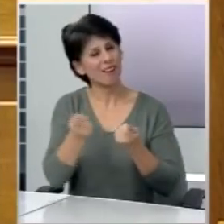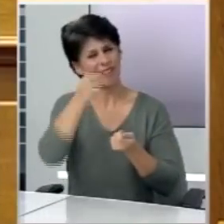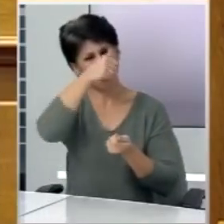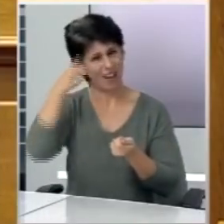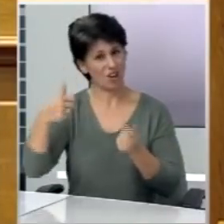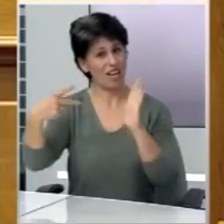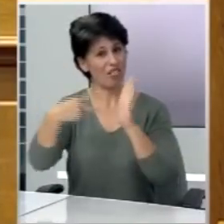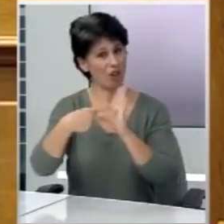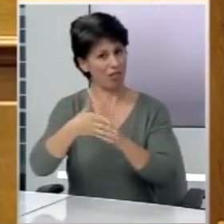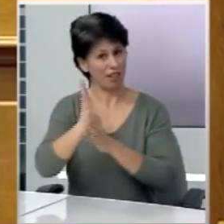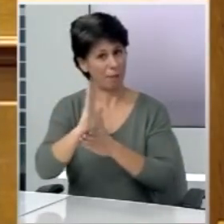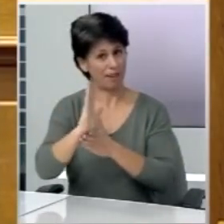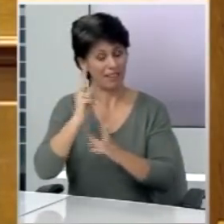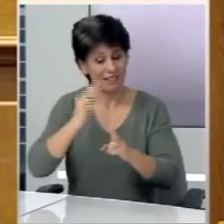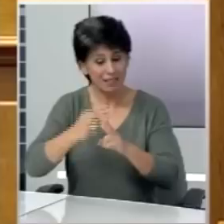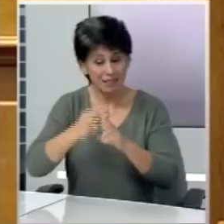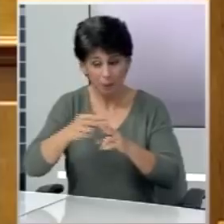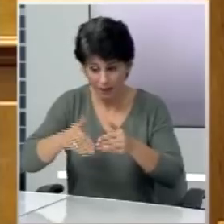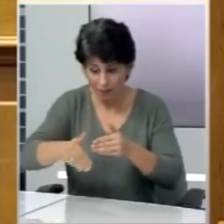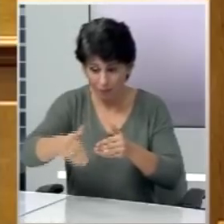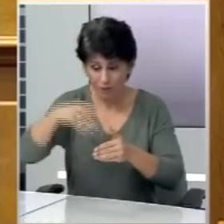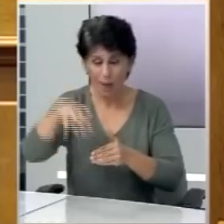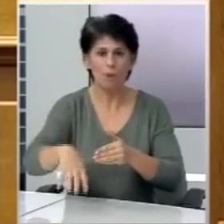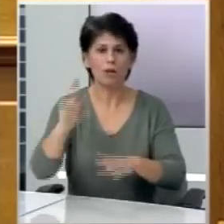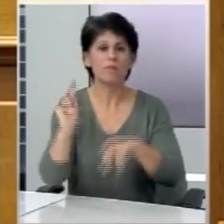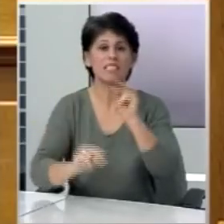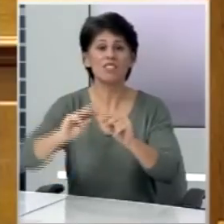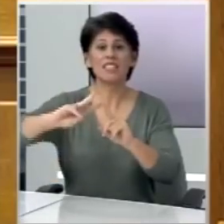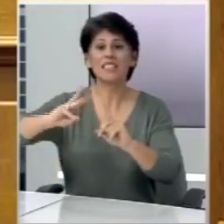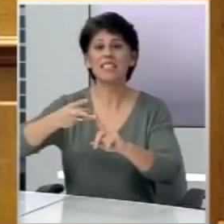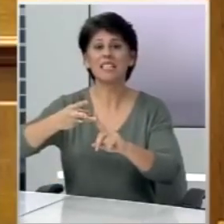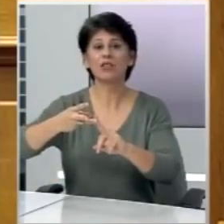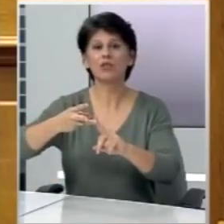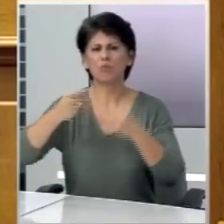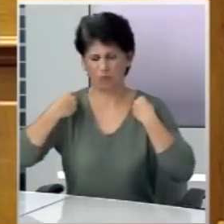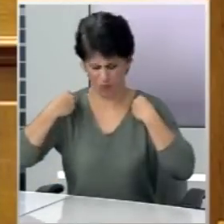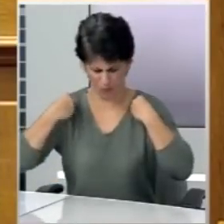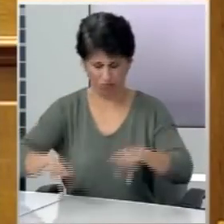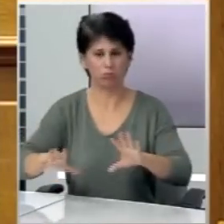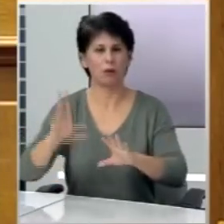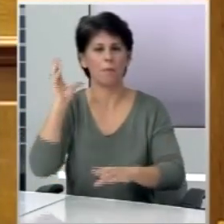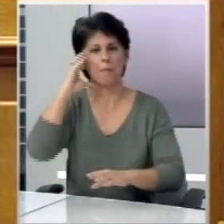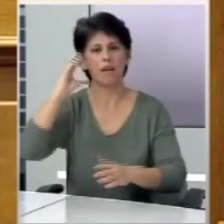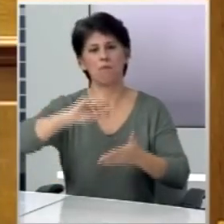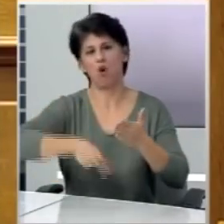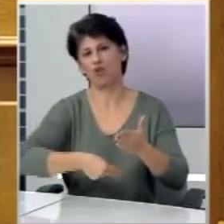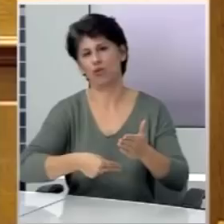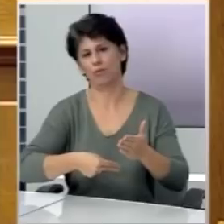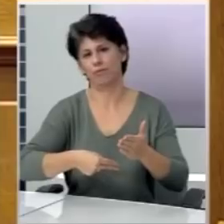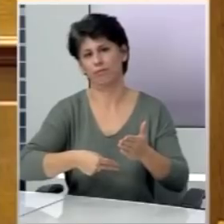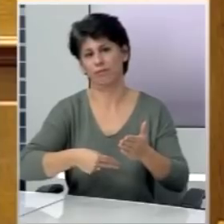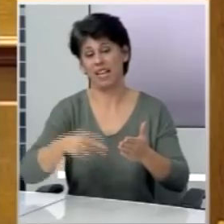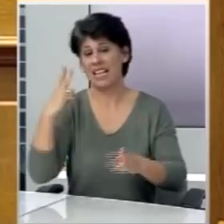2015, στην κρίσιμη φάση της ψήφισης του τρίτου επέσχυντου μνημονίου. Άλλωστε,